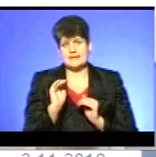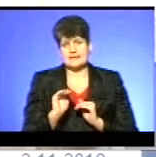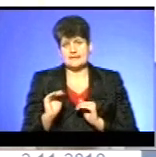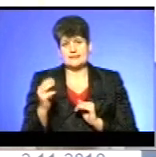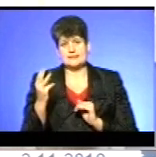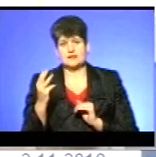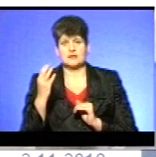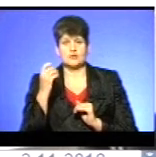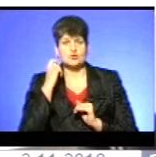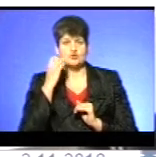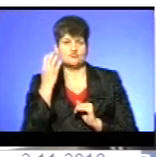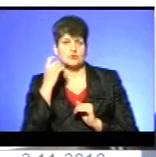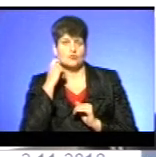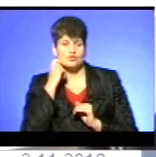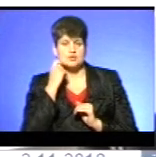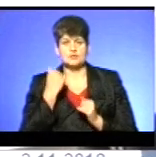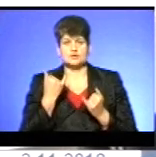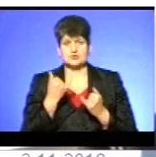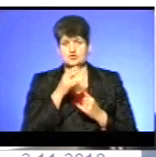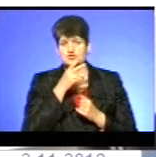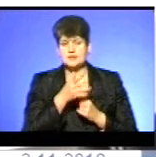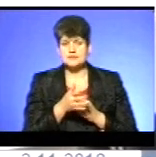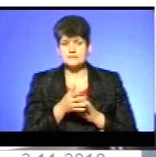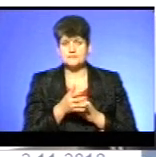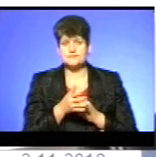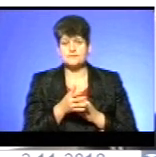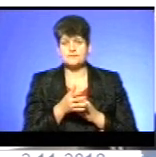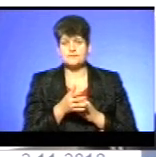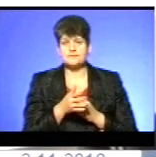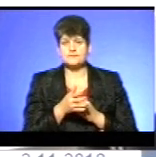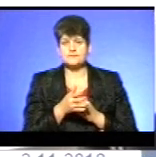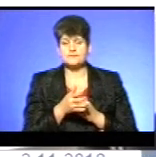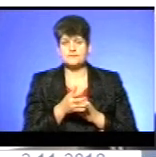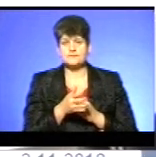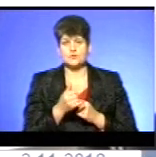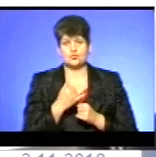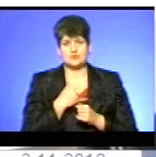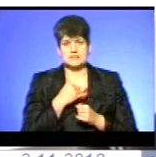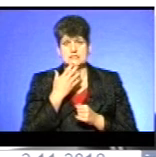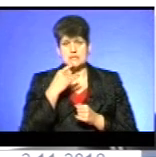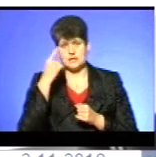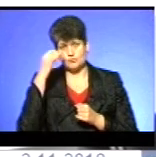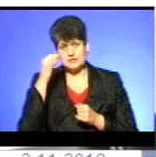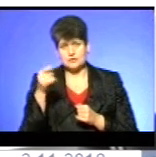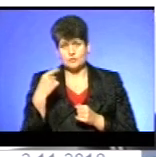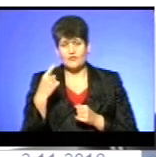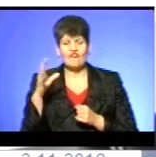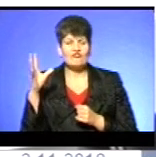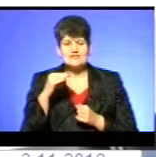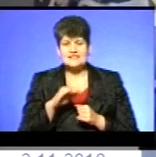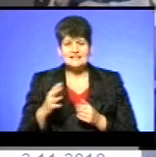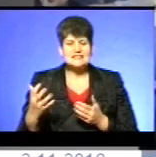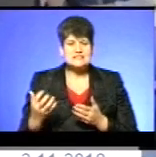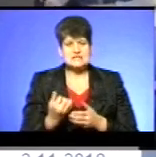трьохрічні, чотирьохрічні. На даний час нас, національній поліції Тернопільської області, всі діти